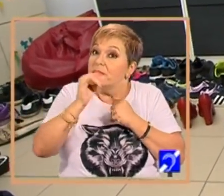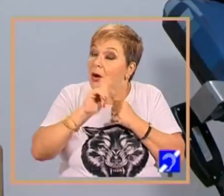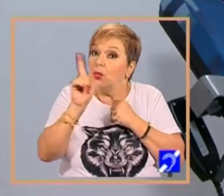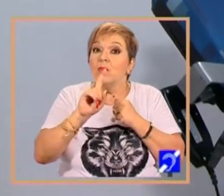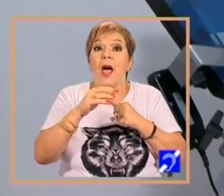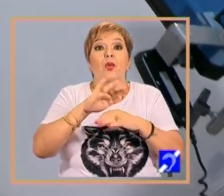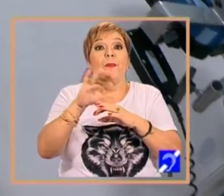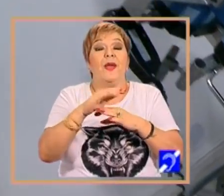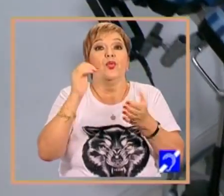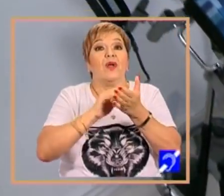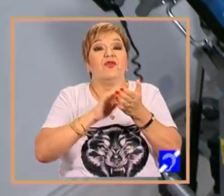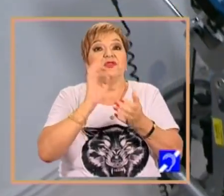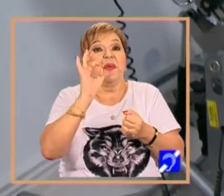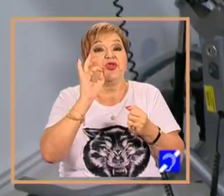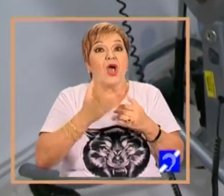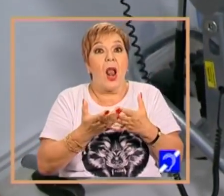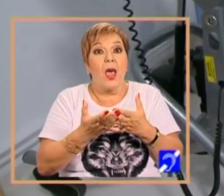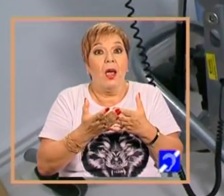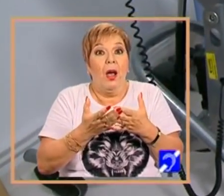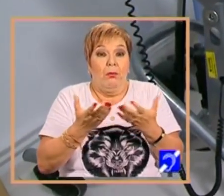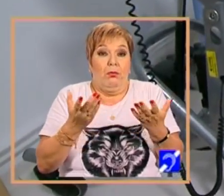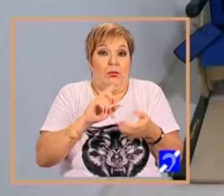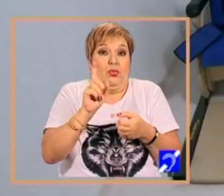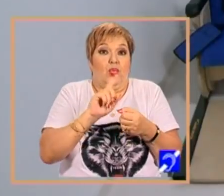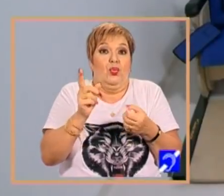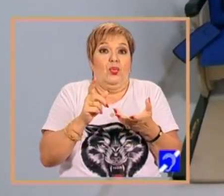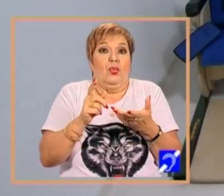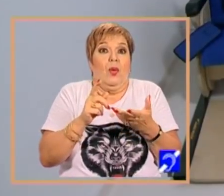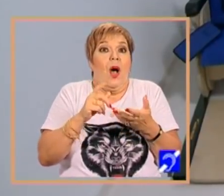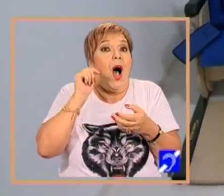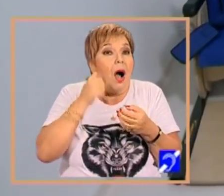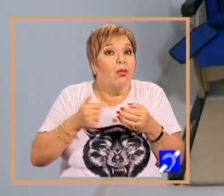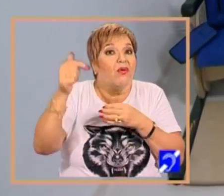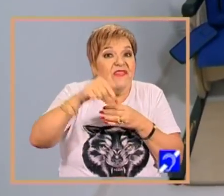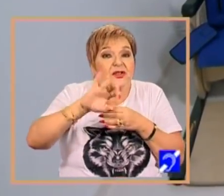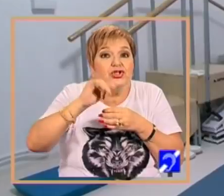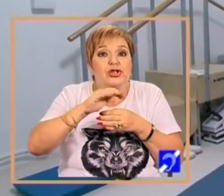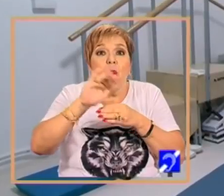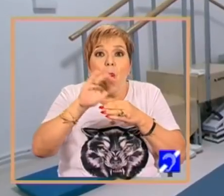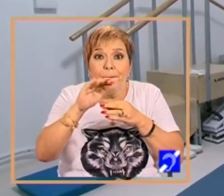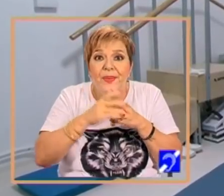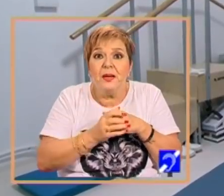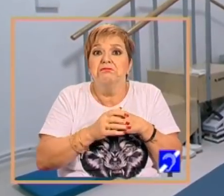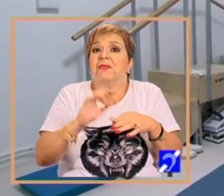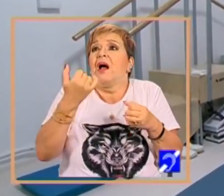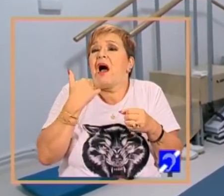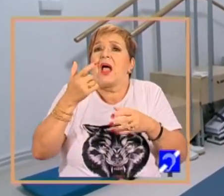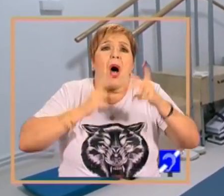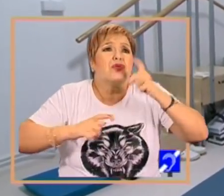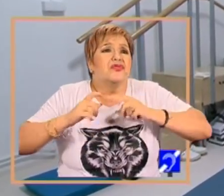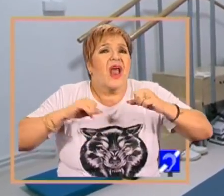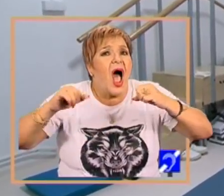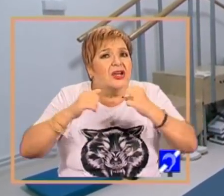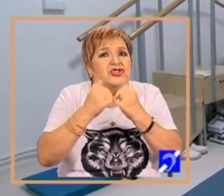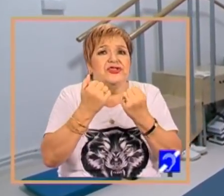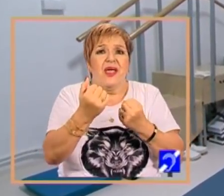spune copilul cu dizabilități ca și cum este un capitol încheiat. Aici vin și copii care au suferit accidente în timpul